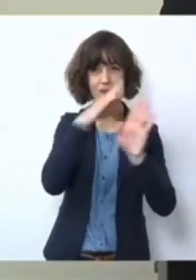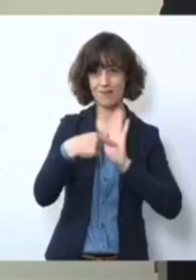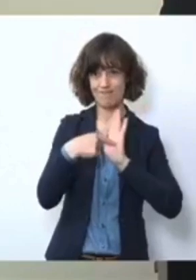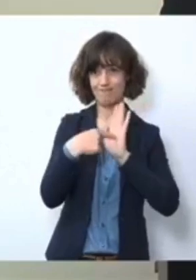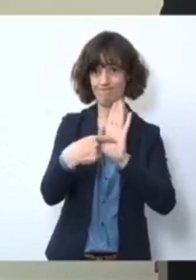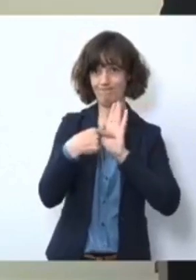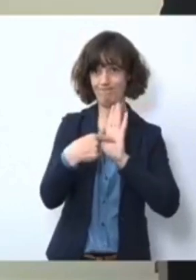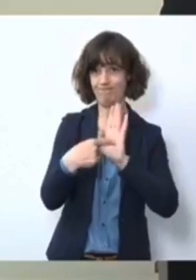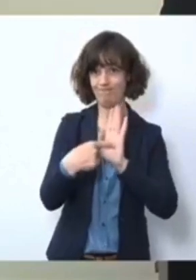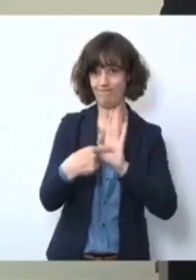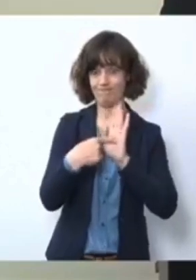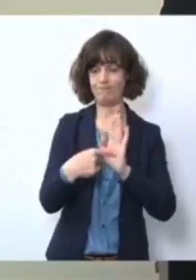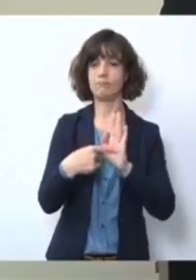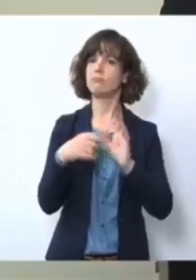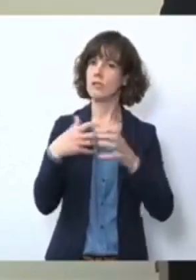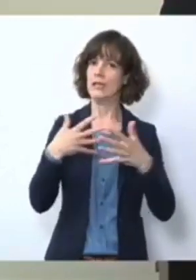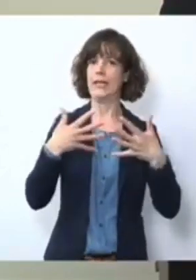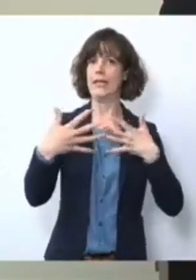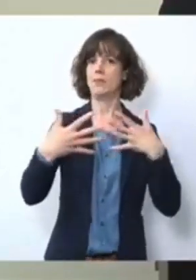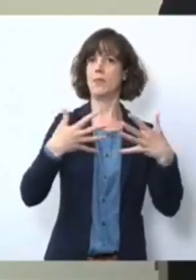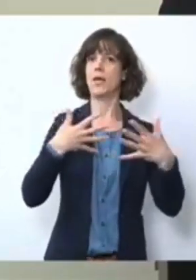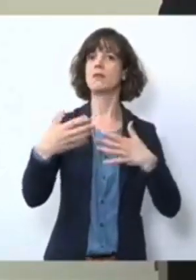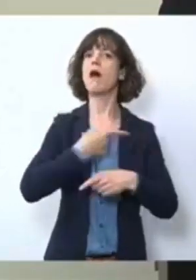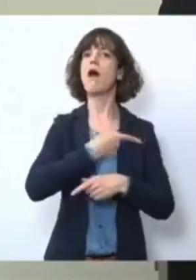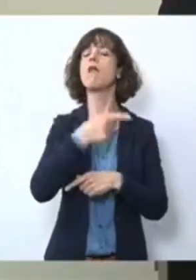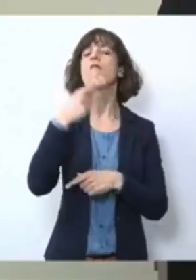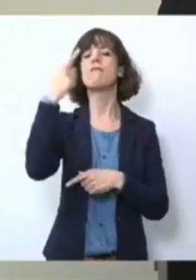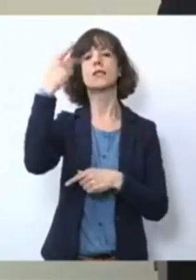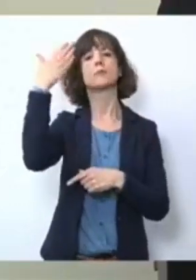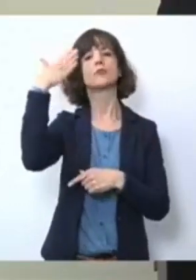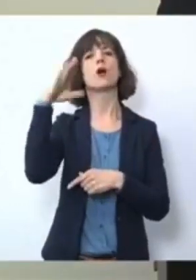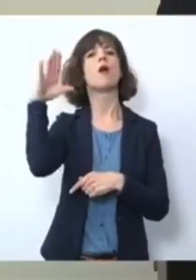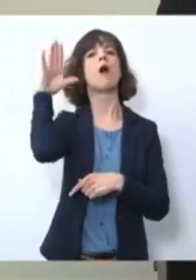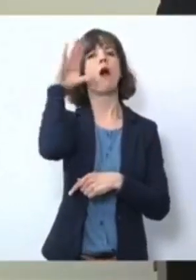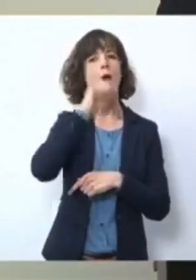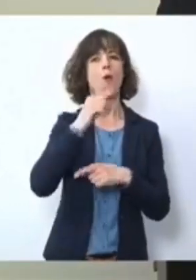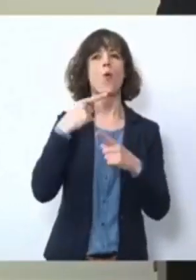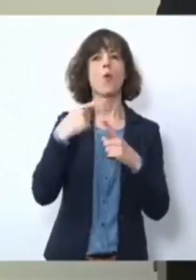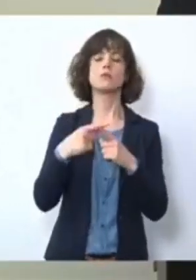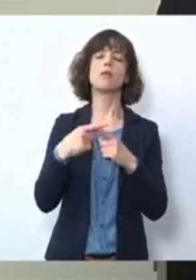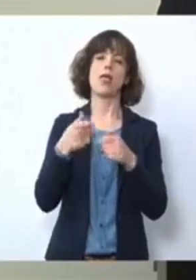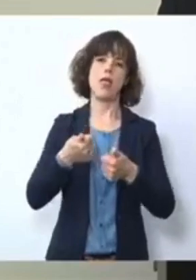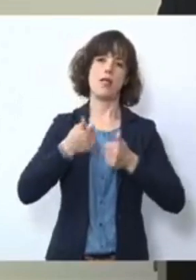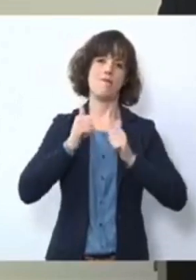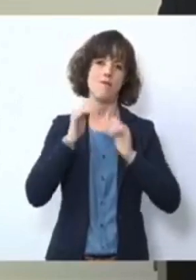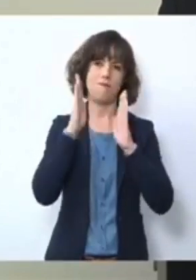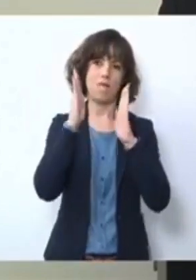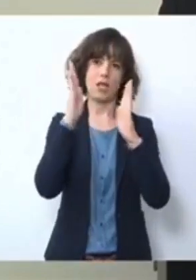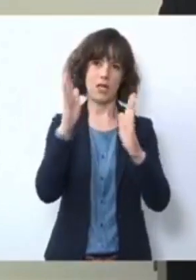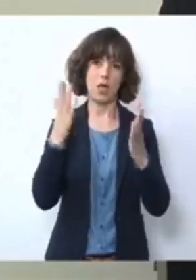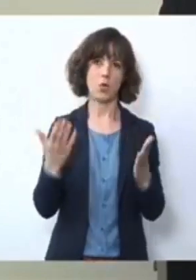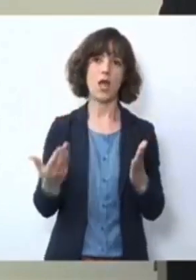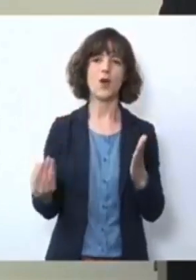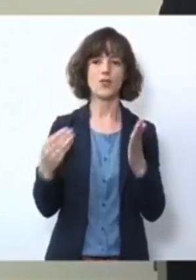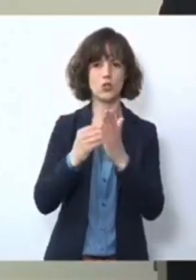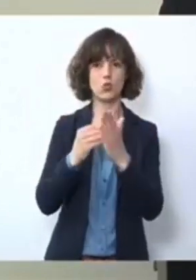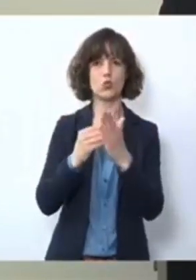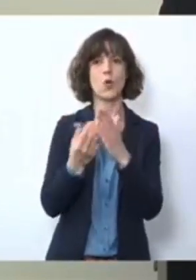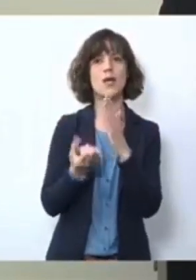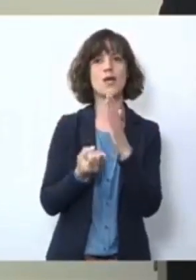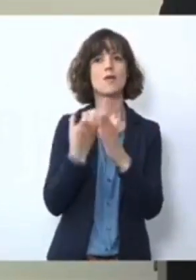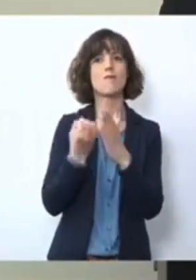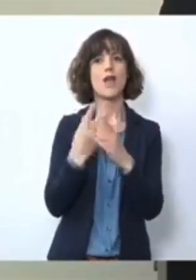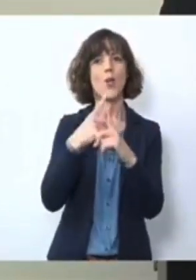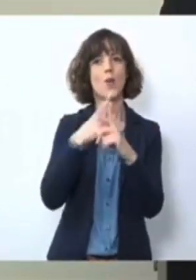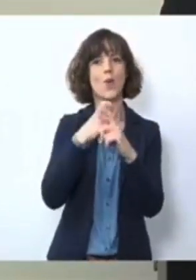letztendlich vor allem Vertrauen in die Anwendung. Ebenso die Offenlegung des Quellcodes für die Überprüfbarkeit durch Dritte, aber vor allem, wenn